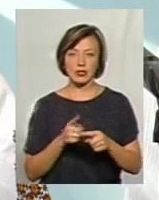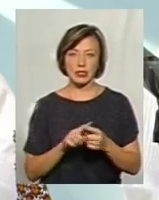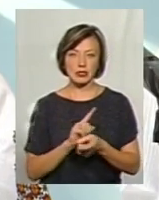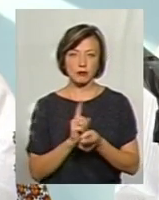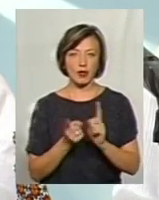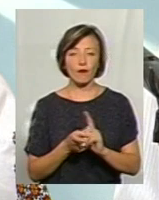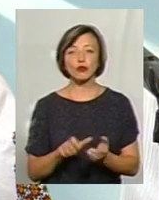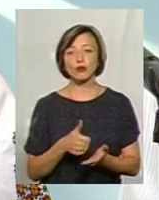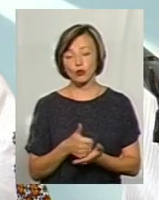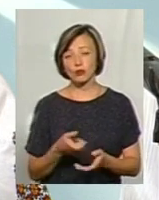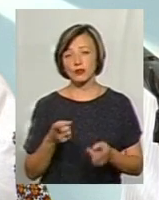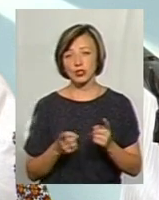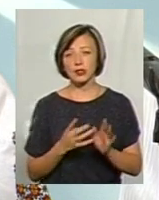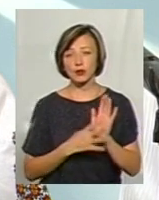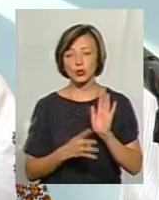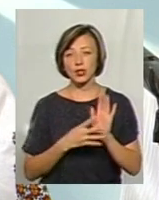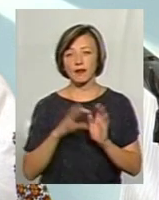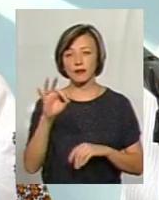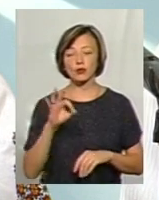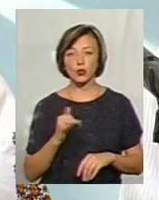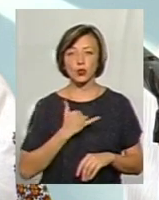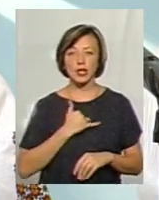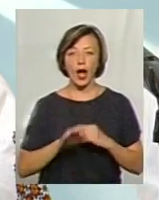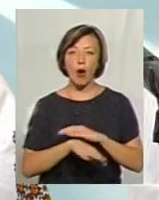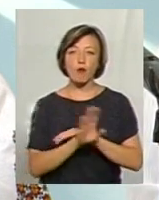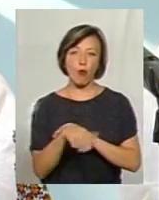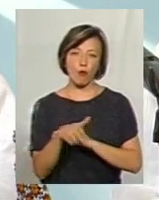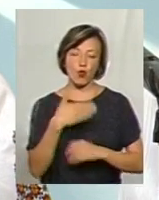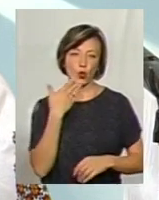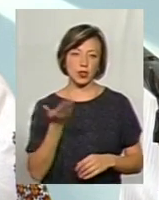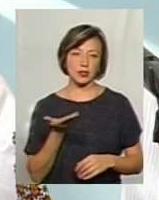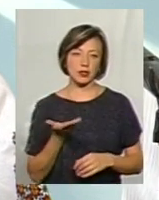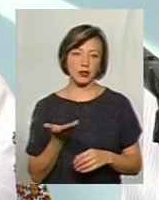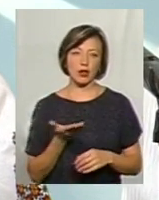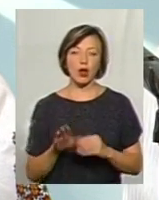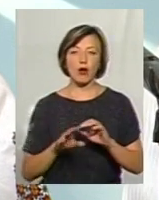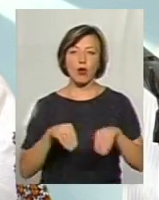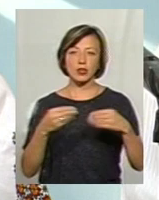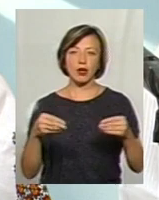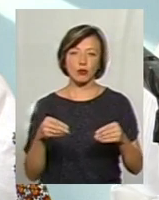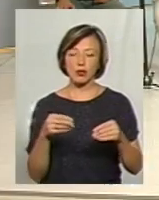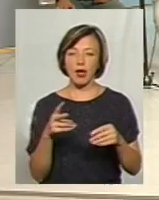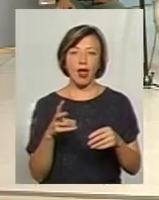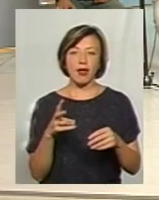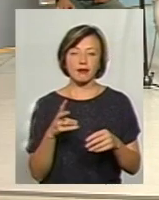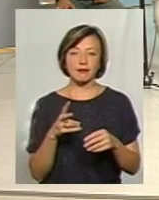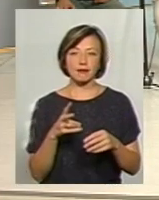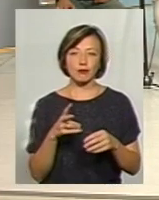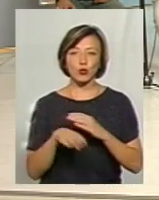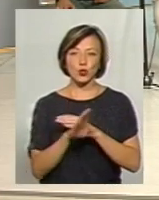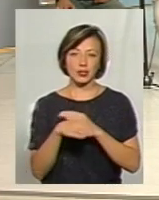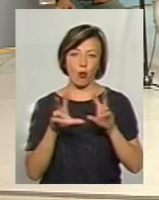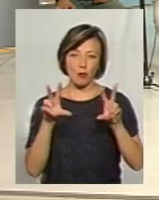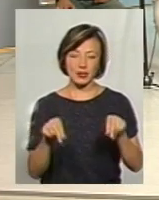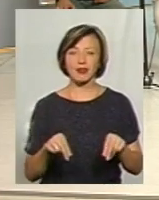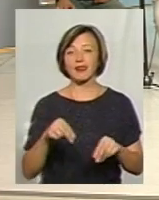змінювати. А в основному, звичайно, це 99% у нас популісти, які роздають поступорожні обіцянки. Ну, будемо надіятися, що все-таки